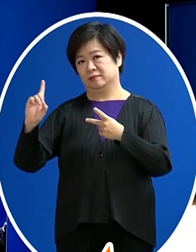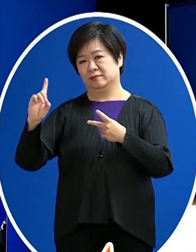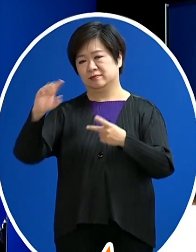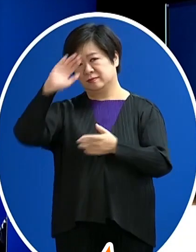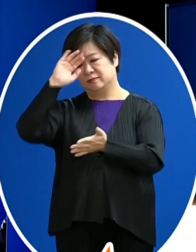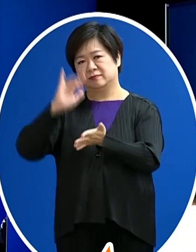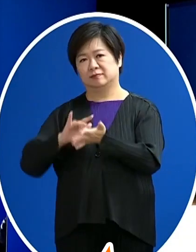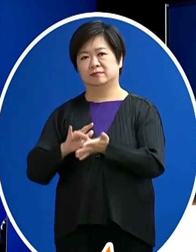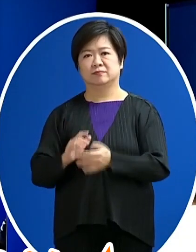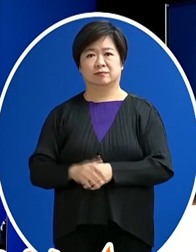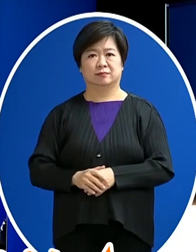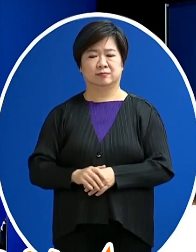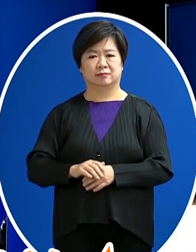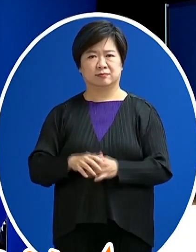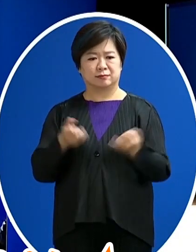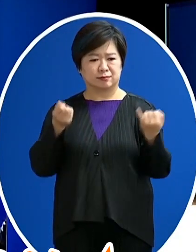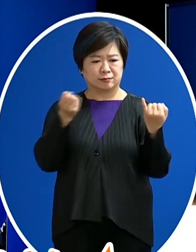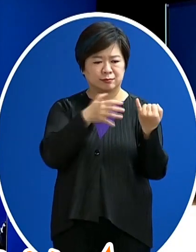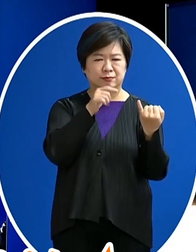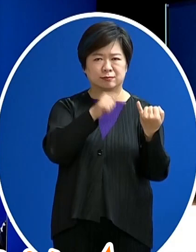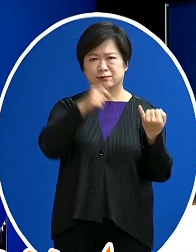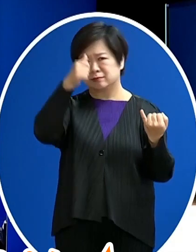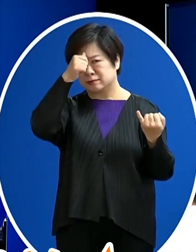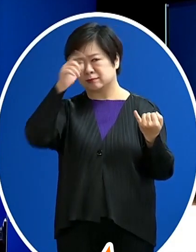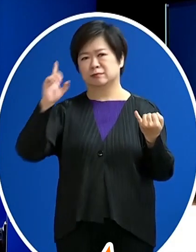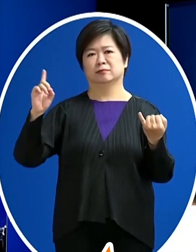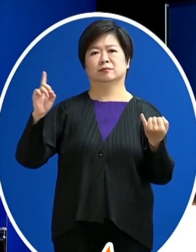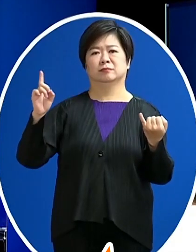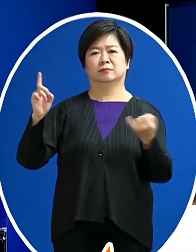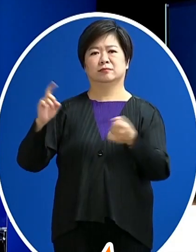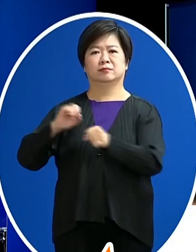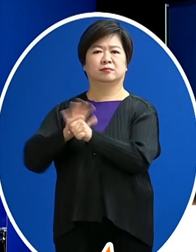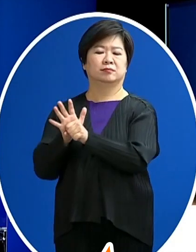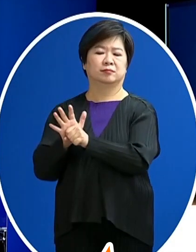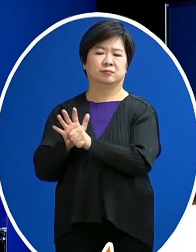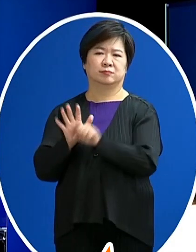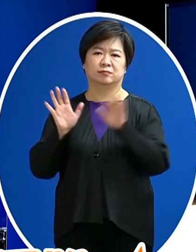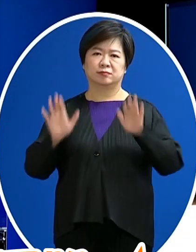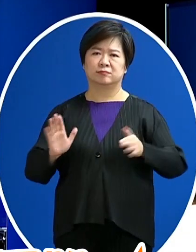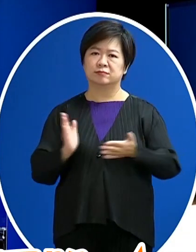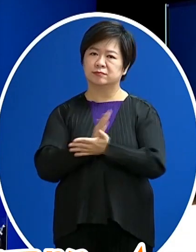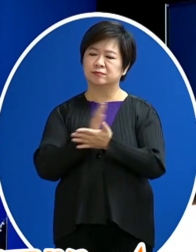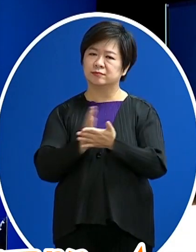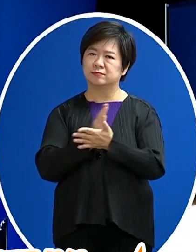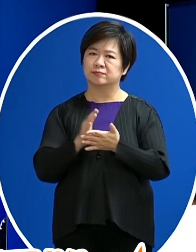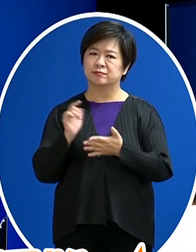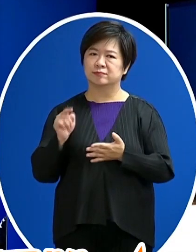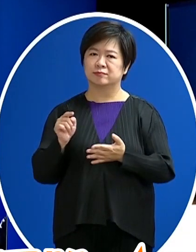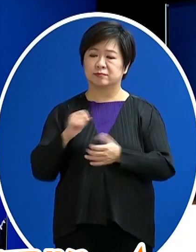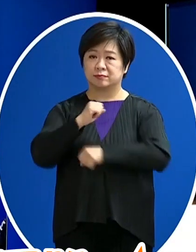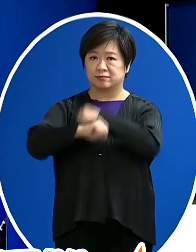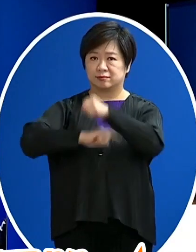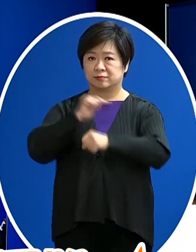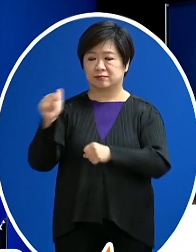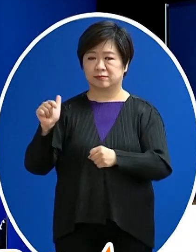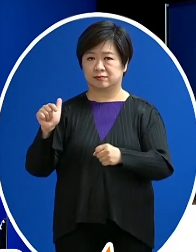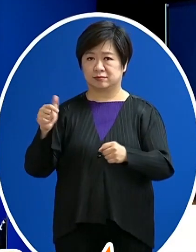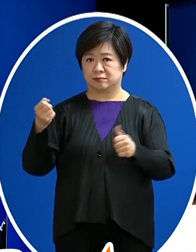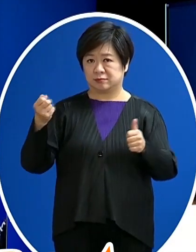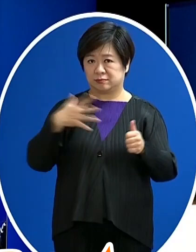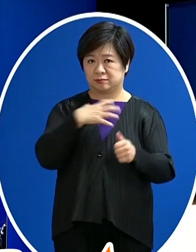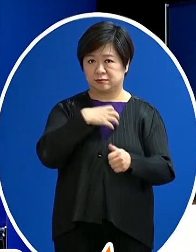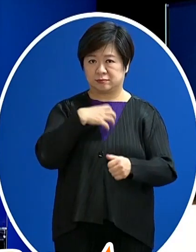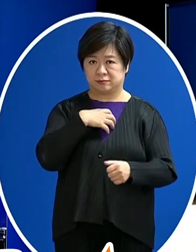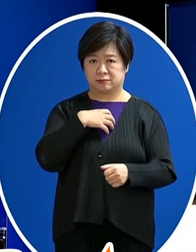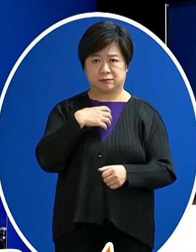可是這位個案他感染是Delta 我們現在是不是目前已將初步的情況來說 這個就是從動物感染的一個風險是不是